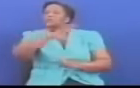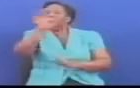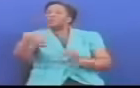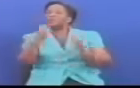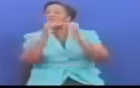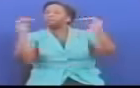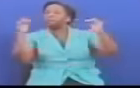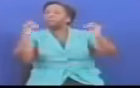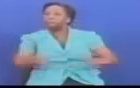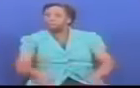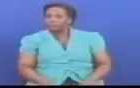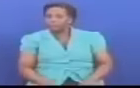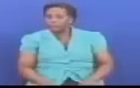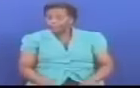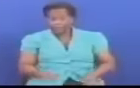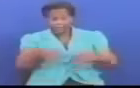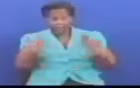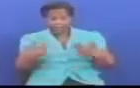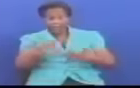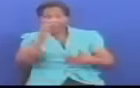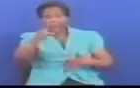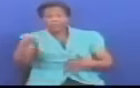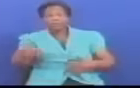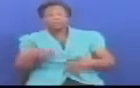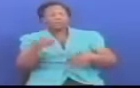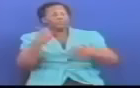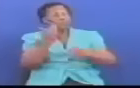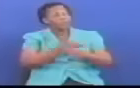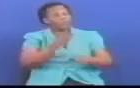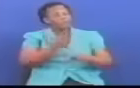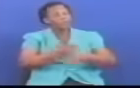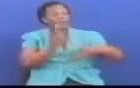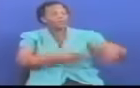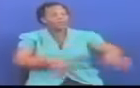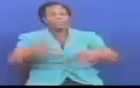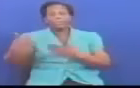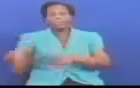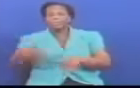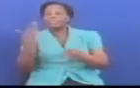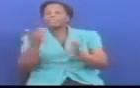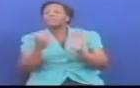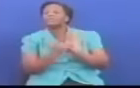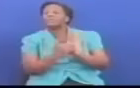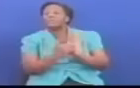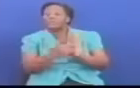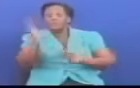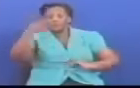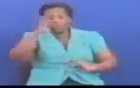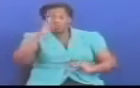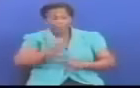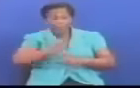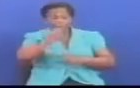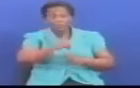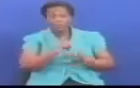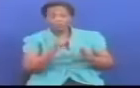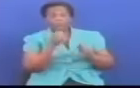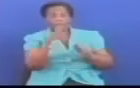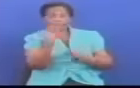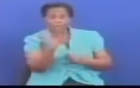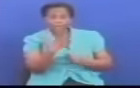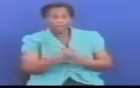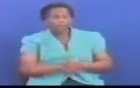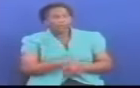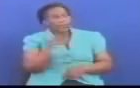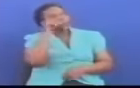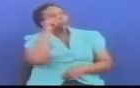Wanainchi ambao wamezoia kuchezea sheria Serekali ya wamu ya tano Haita mfumbia macho ya